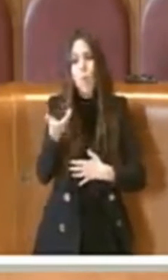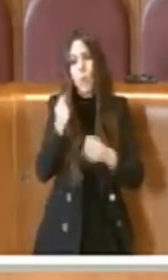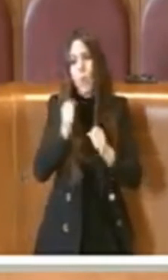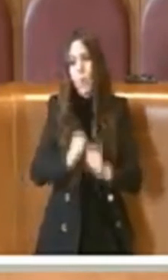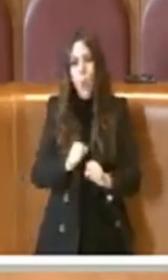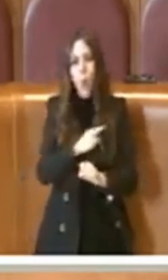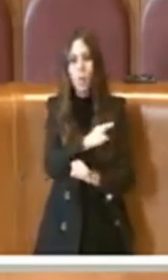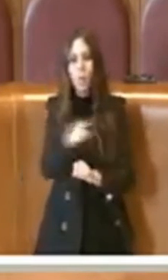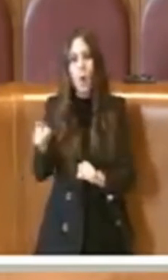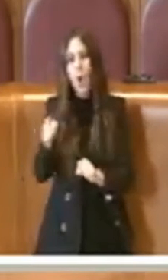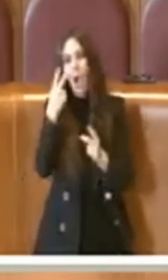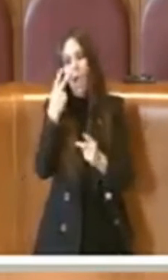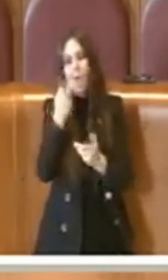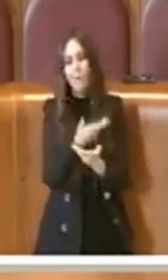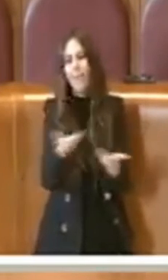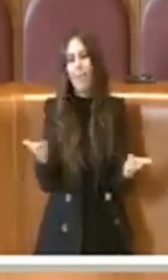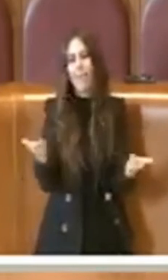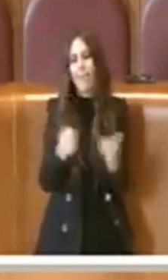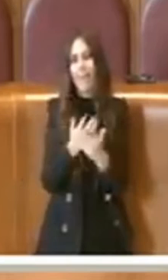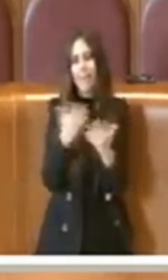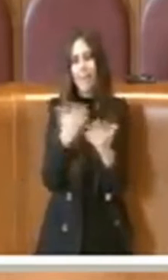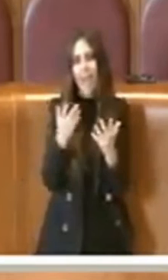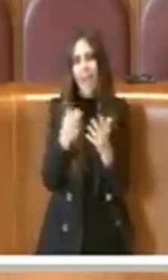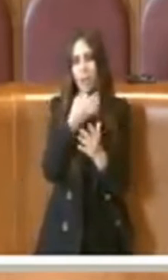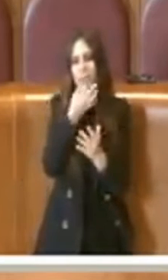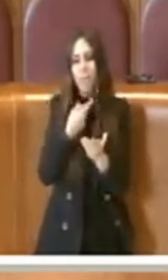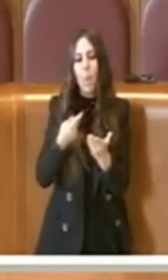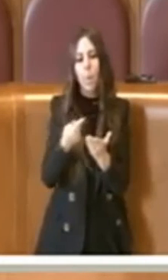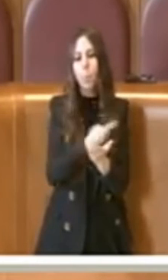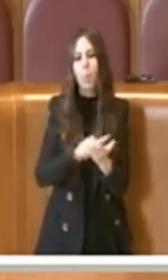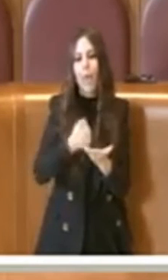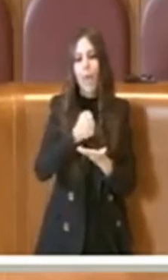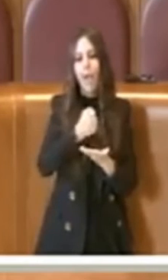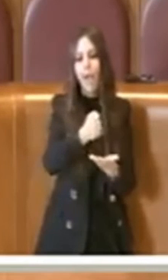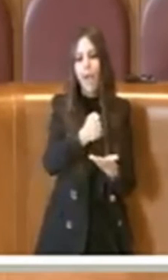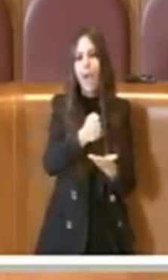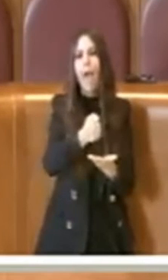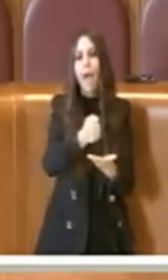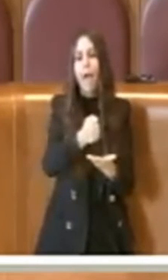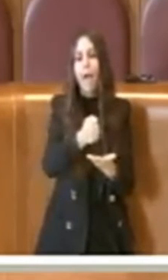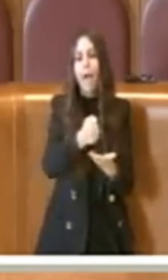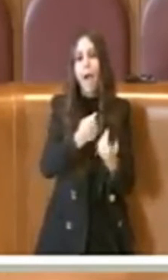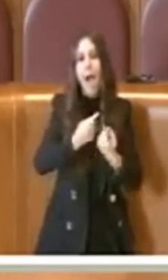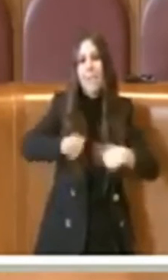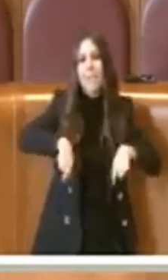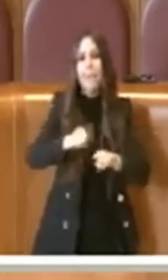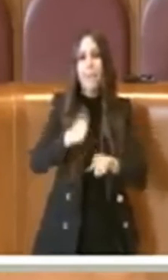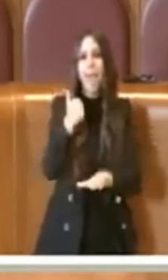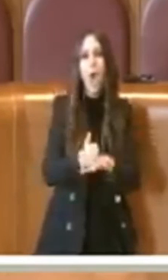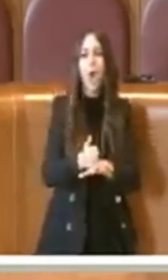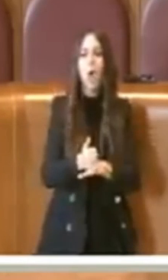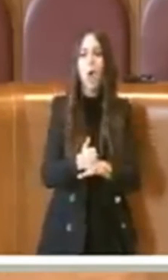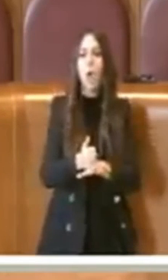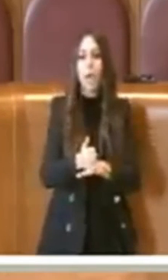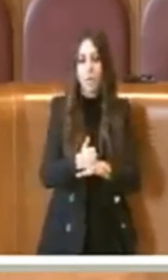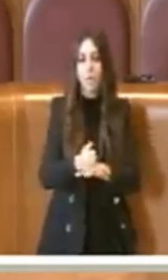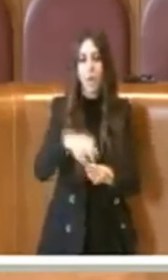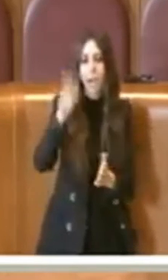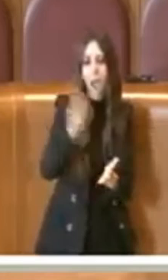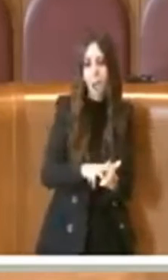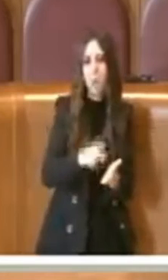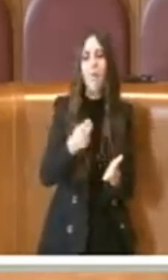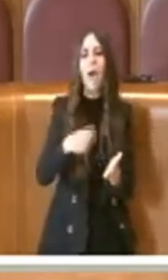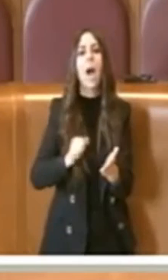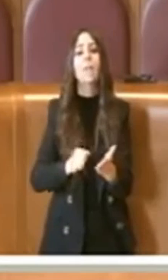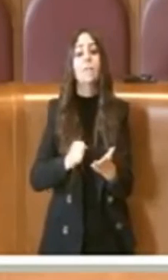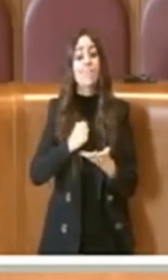disponibili a tutti. Parliamo quindi del piano degli investimenti approvati dall'Assemblea Capitolina e sono le risorse che